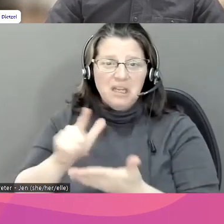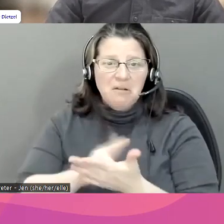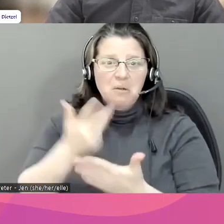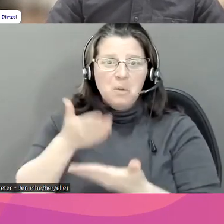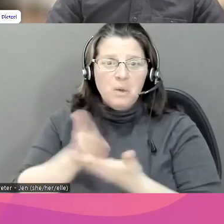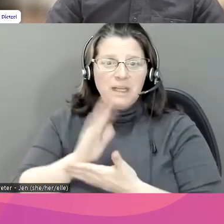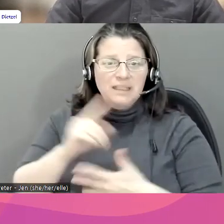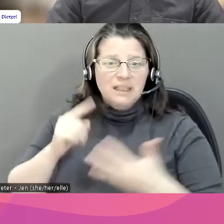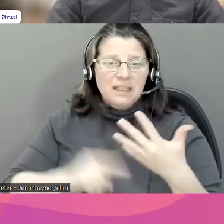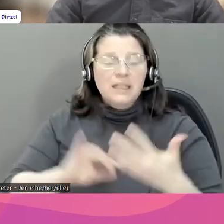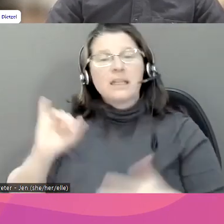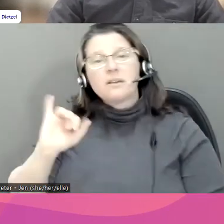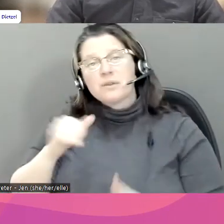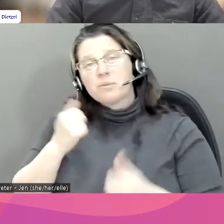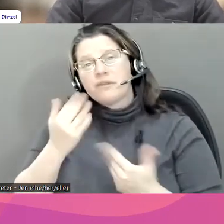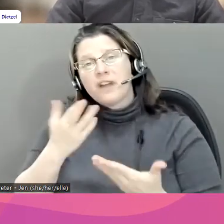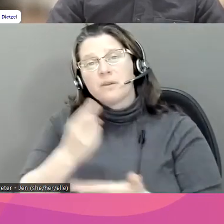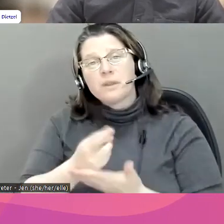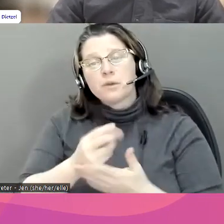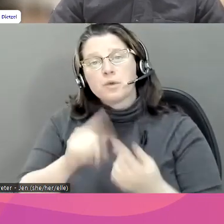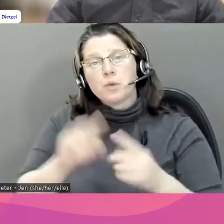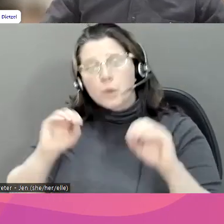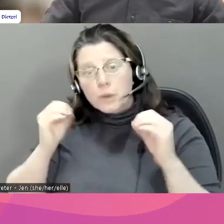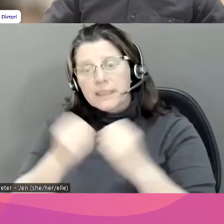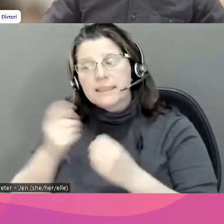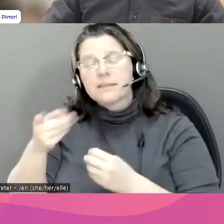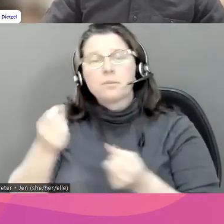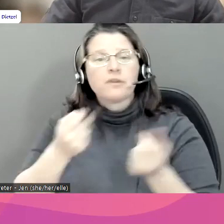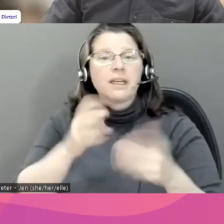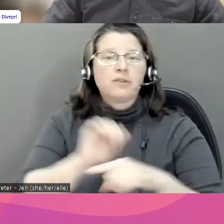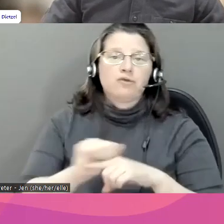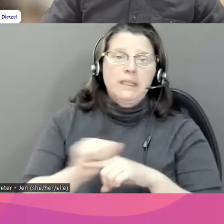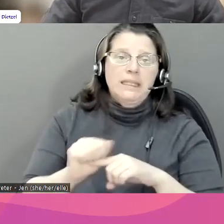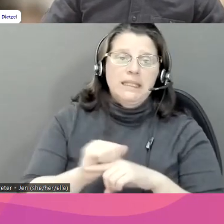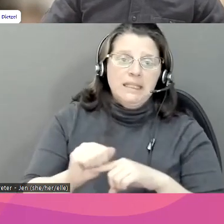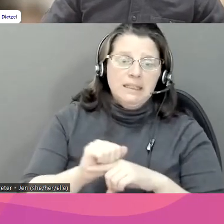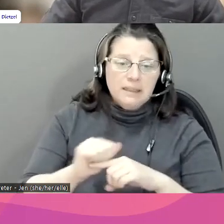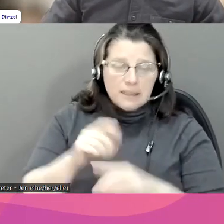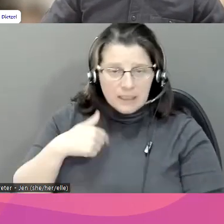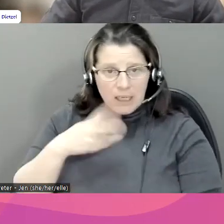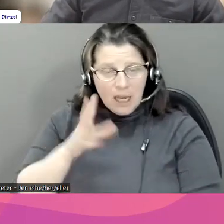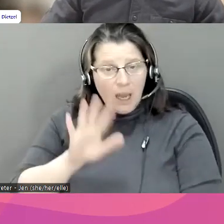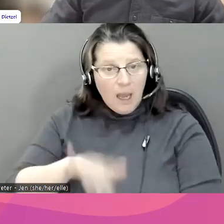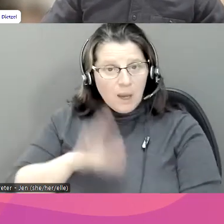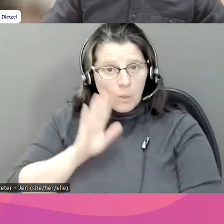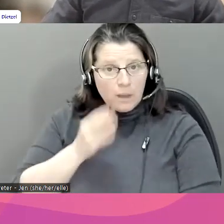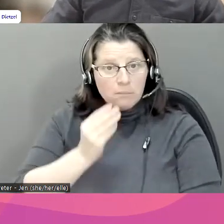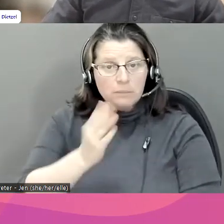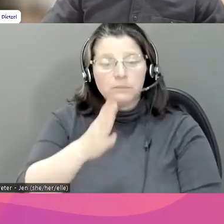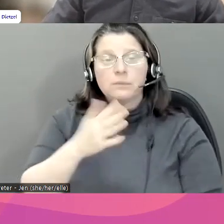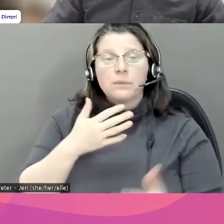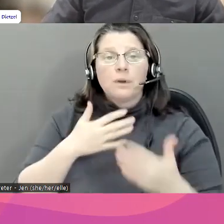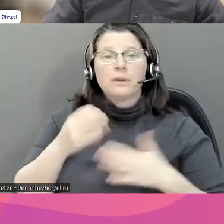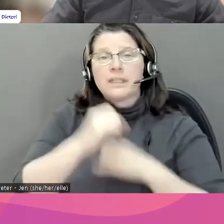l'autogestion de la santé, l'intervention des témoins, etc. Ils fournissent des formations et des ateliers.